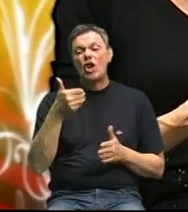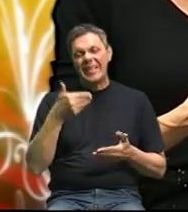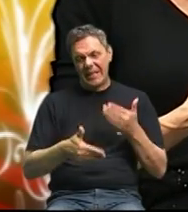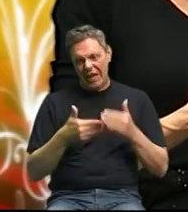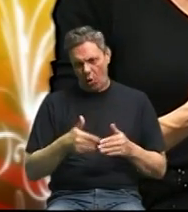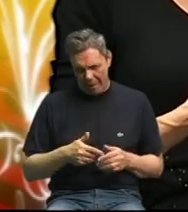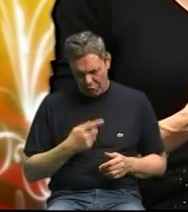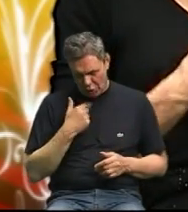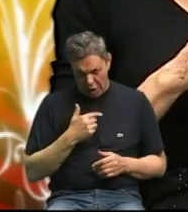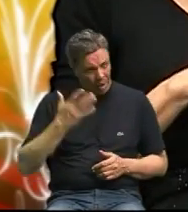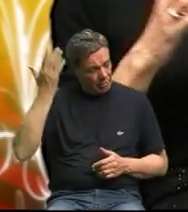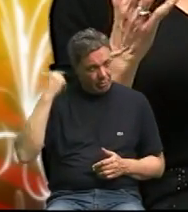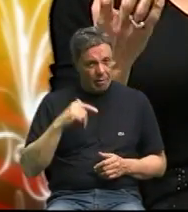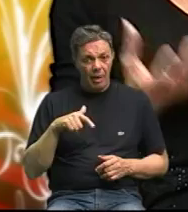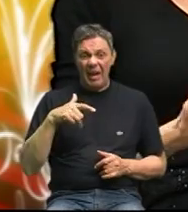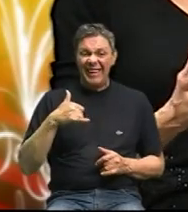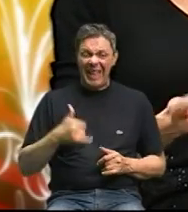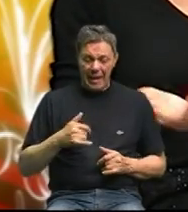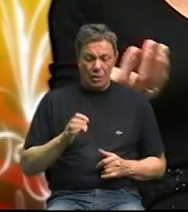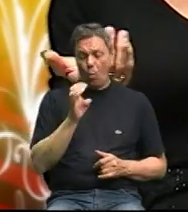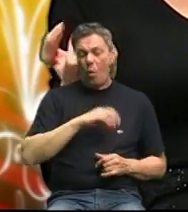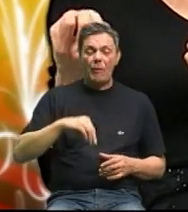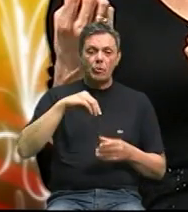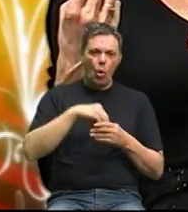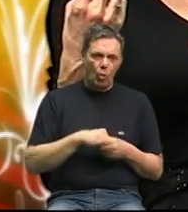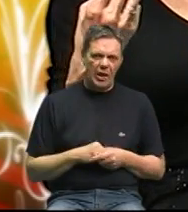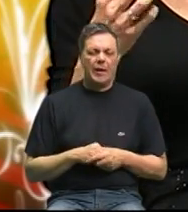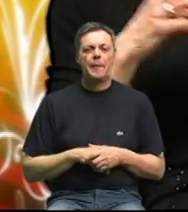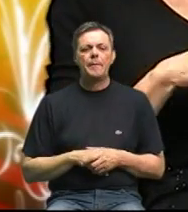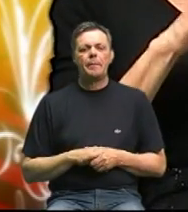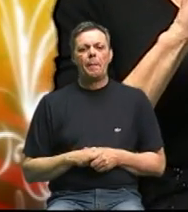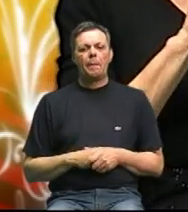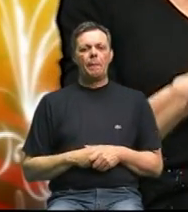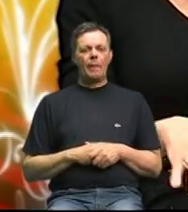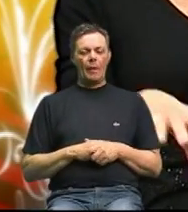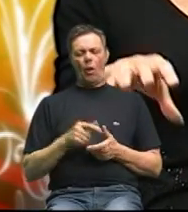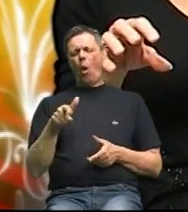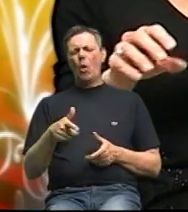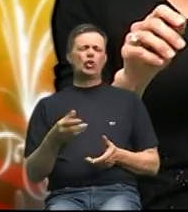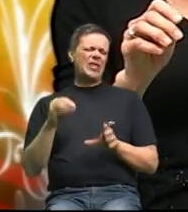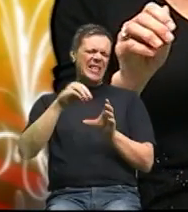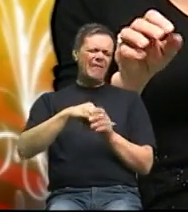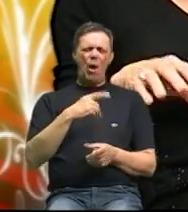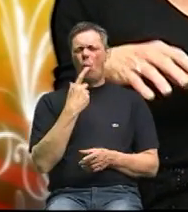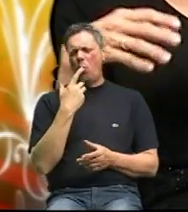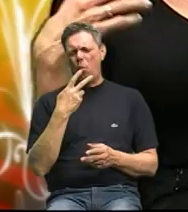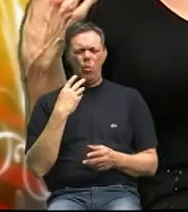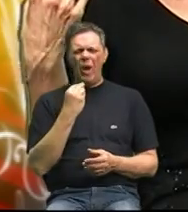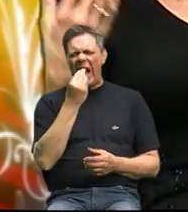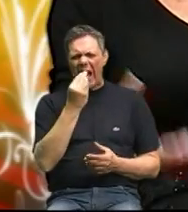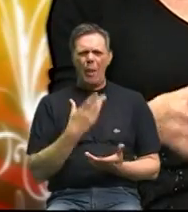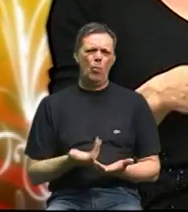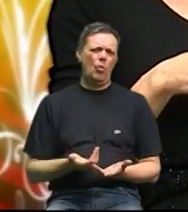današnjom vremenu u Europske unije što se stavi u hranu i u